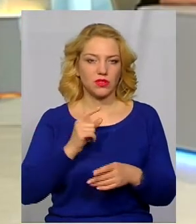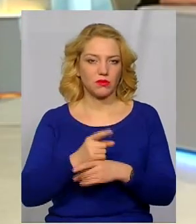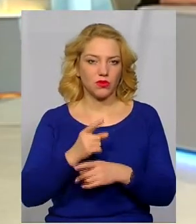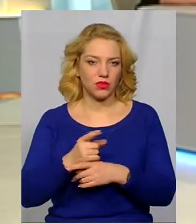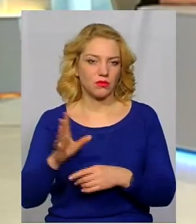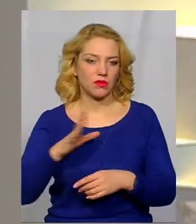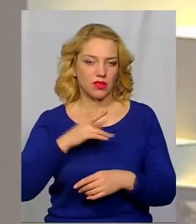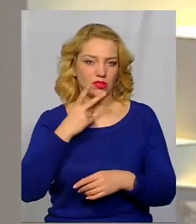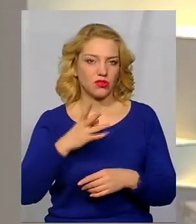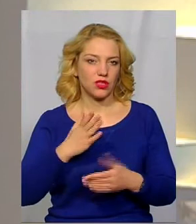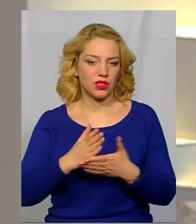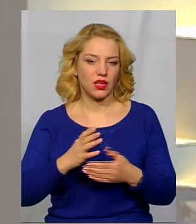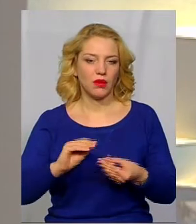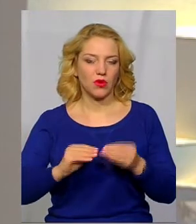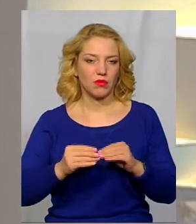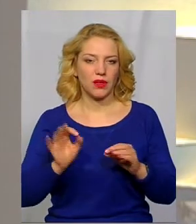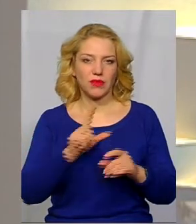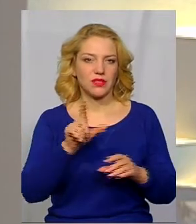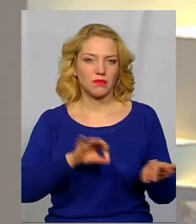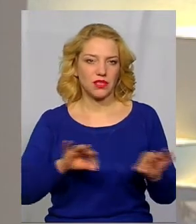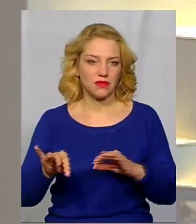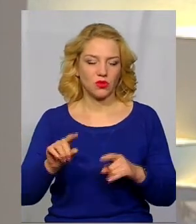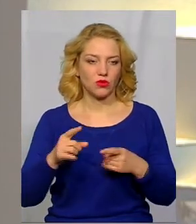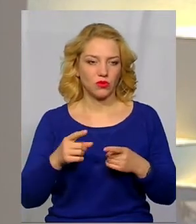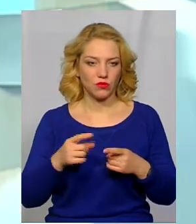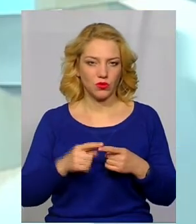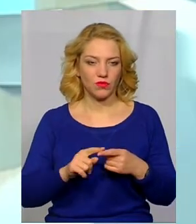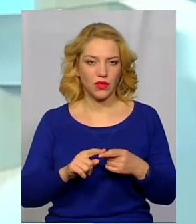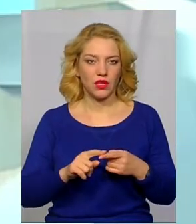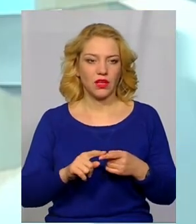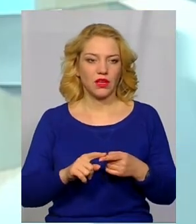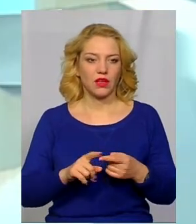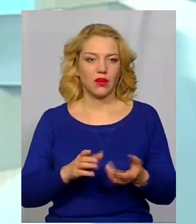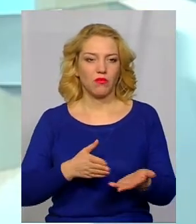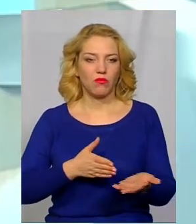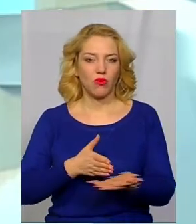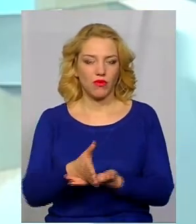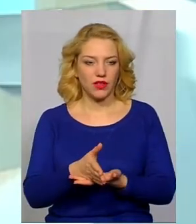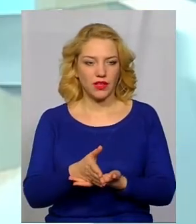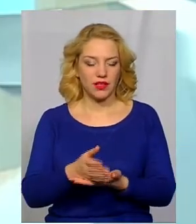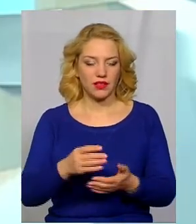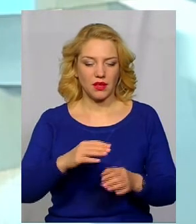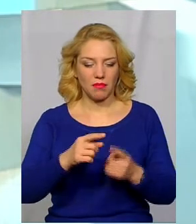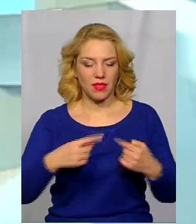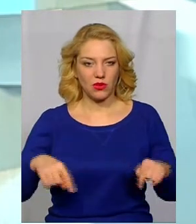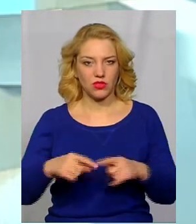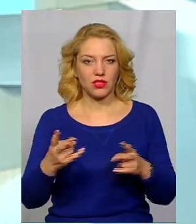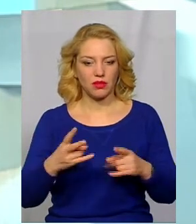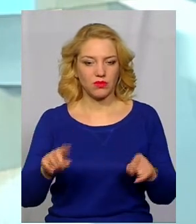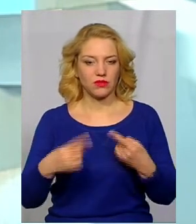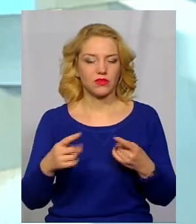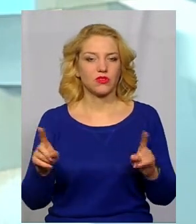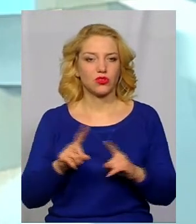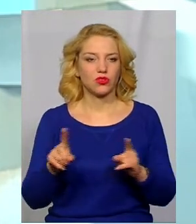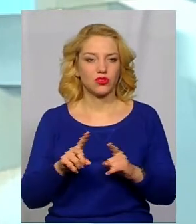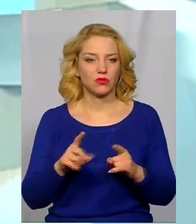бачимо, що є проблеми з перевізниками і так далі. Тому, мав бути створений профільний підрозділ, який би займався безпосередньо